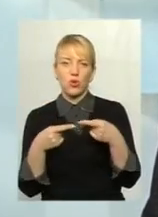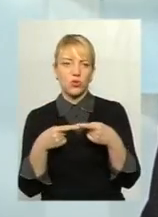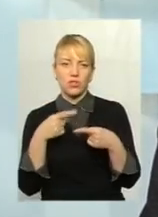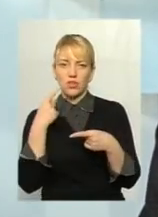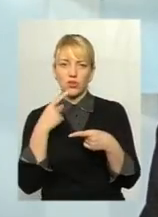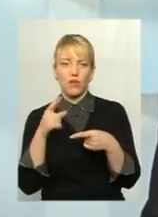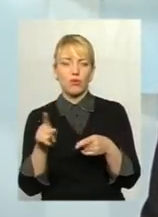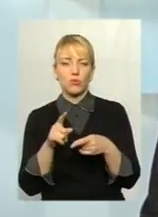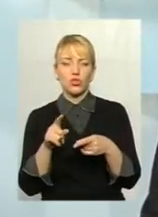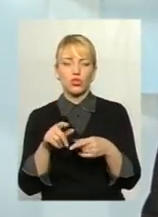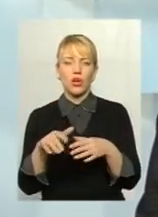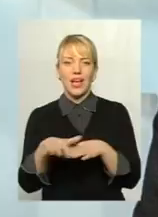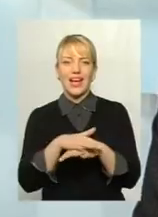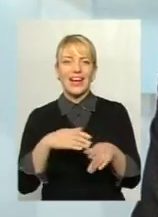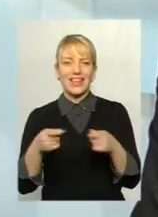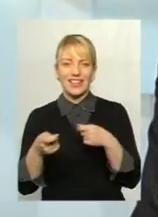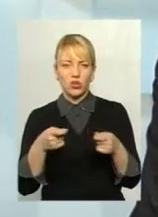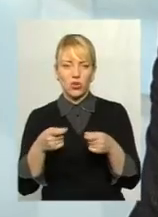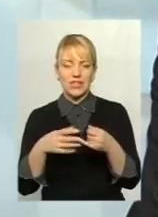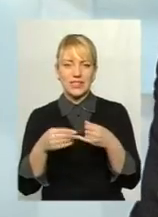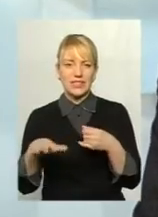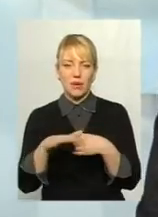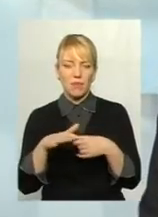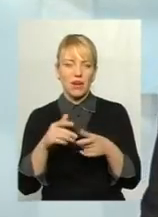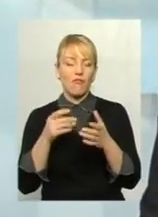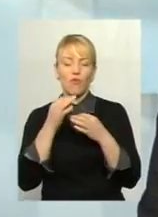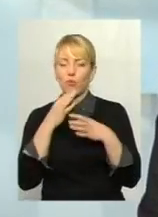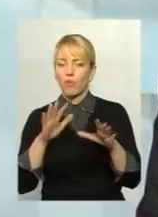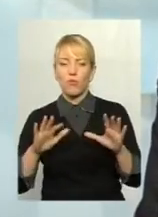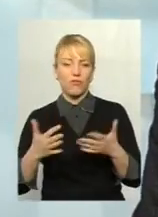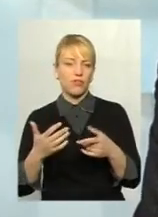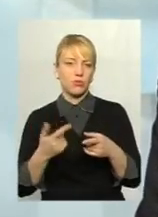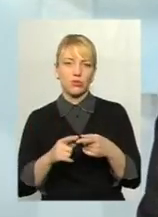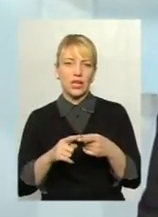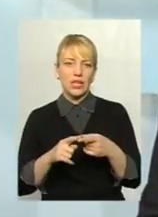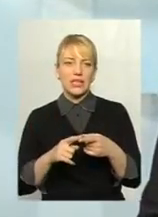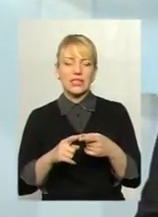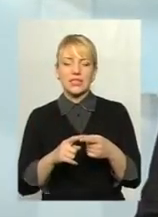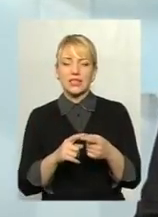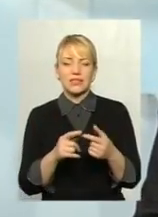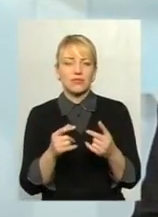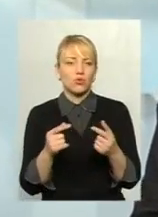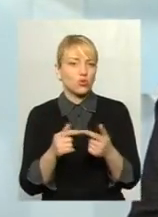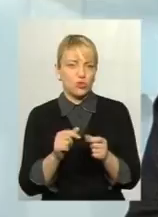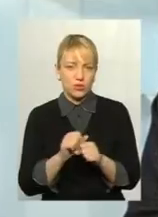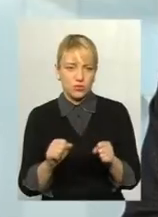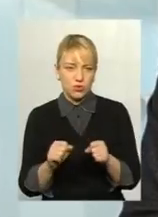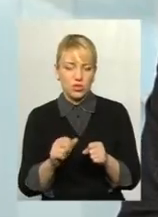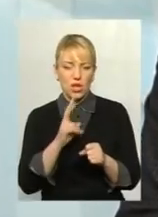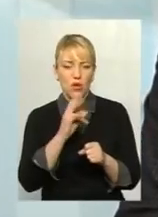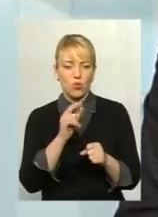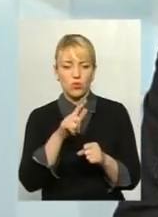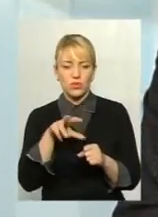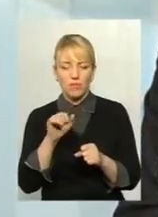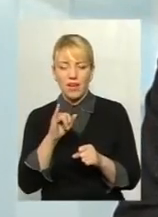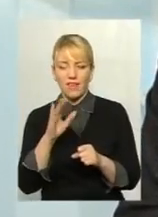ринок, земель, але в будь-якому випадку сьогоднішніх умовах запускати точно не можна. Козьма Іванович, може, не зовсім мене